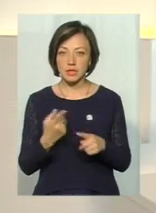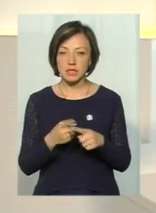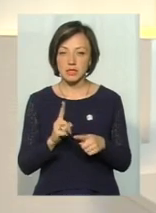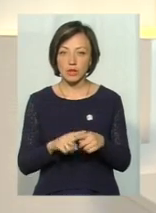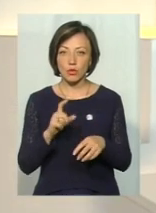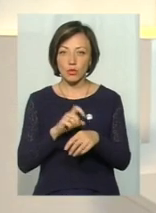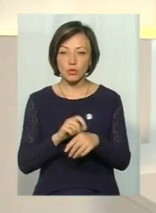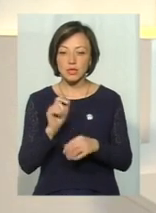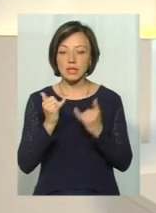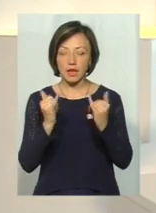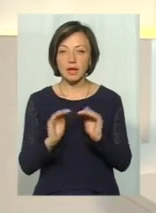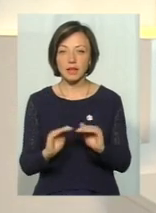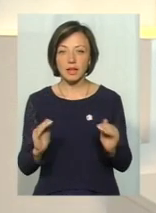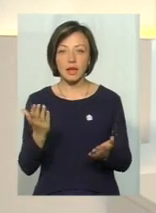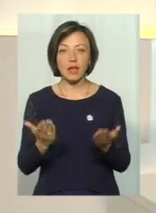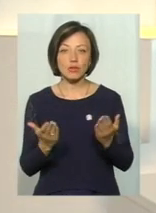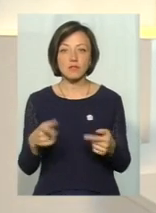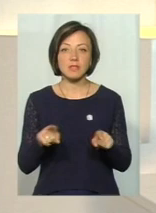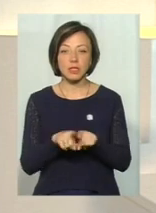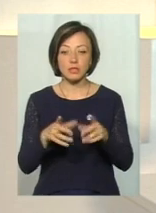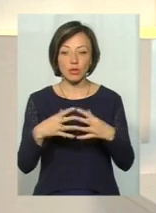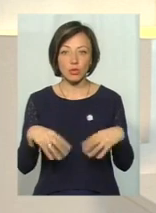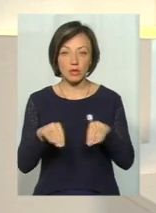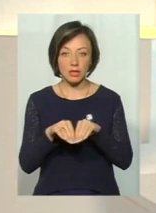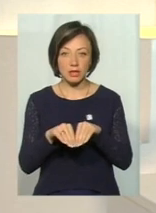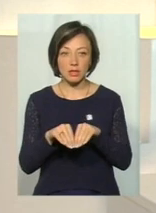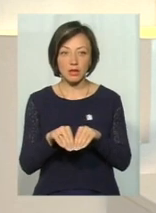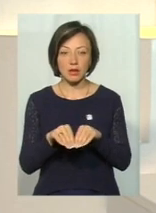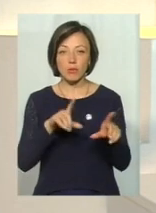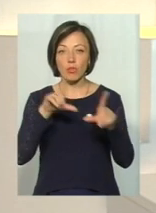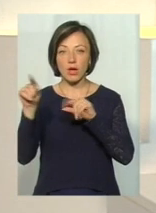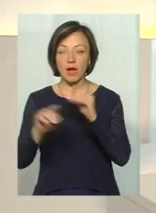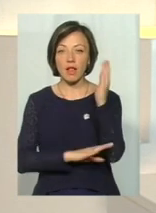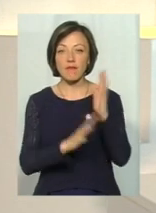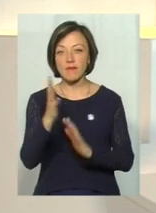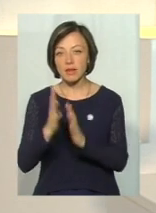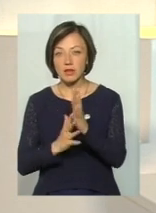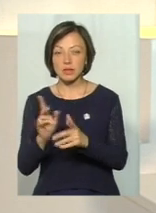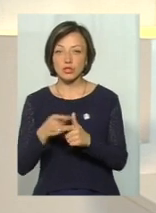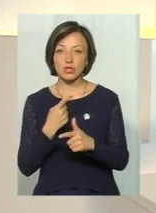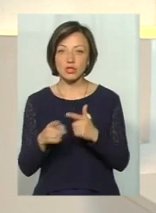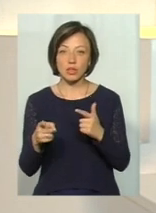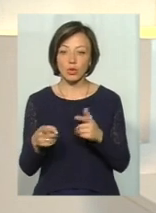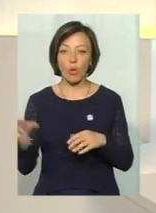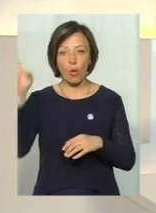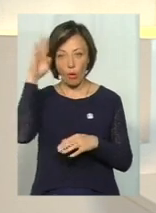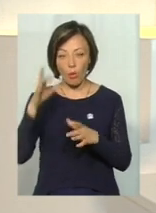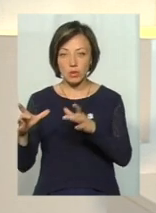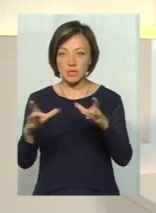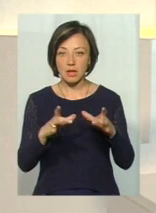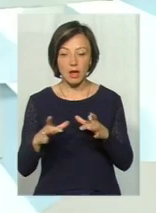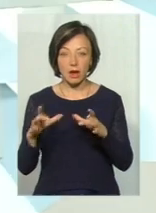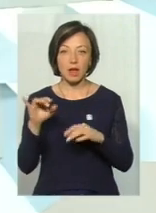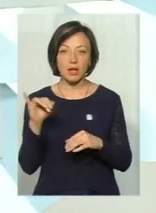укуси несуть саме для дітей. От якщо все ж таки родина вибралась там до лісу чи до озера, так, і